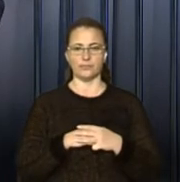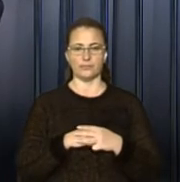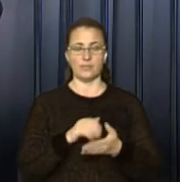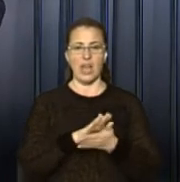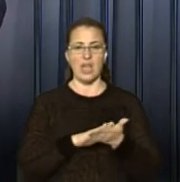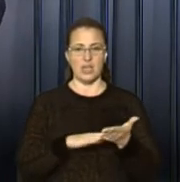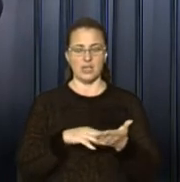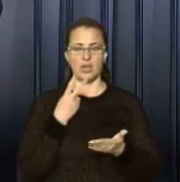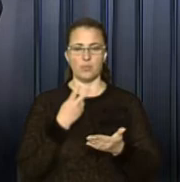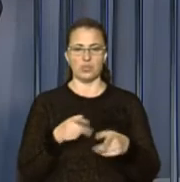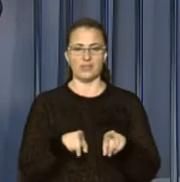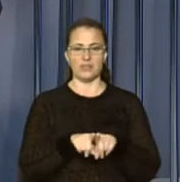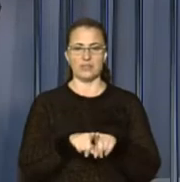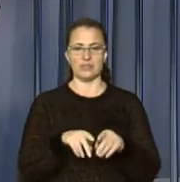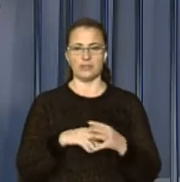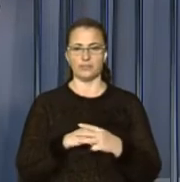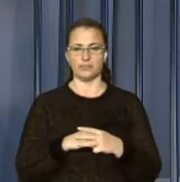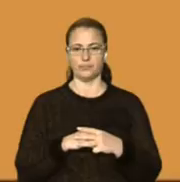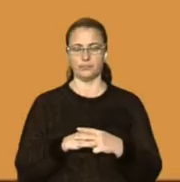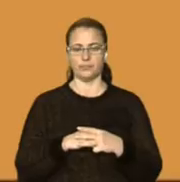І далі у нашому випуску дивіться про таке.